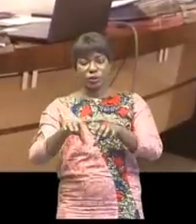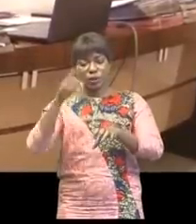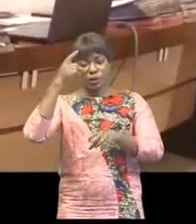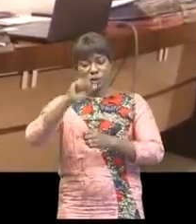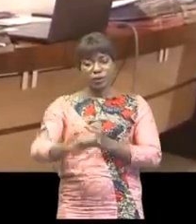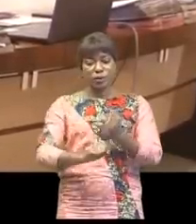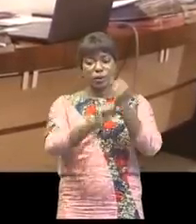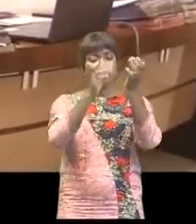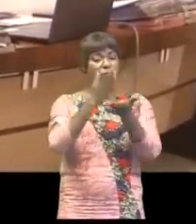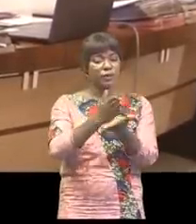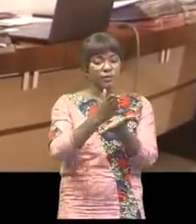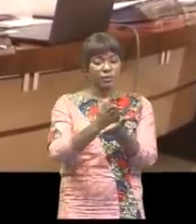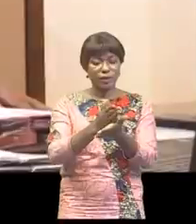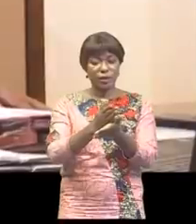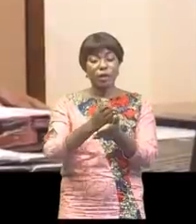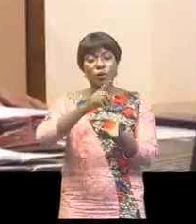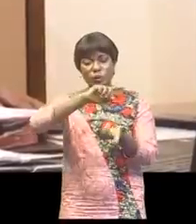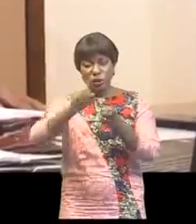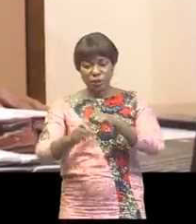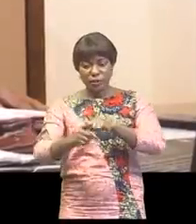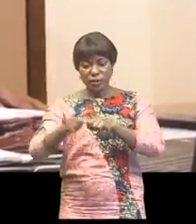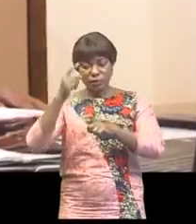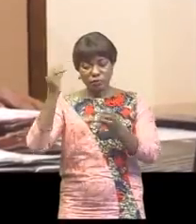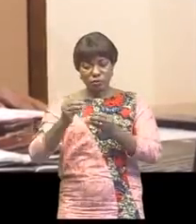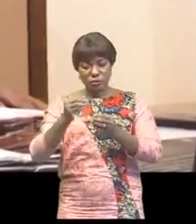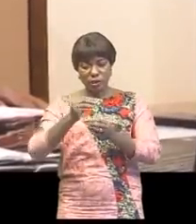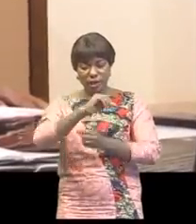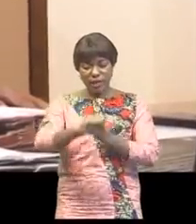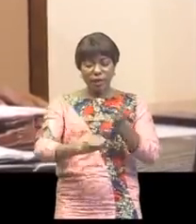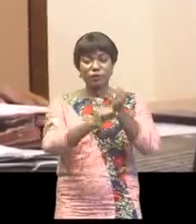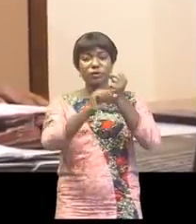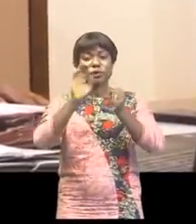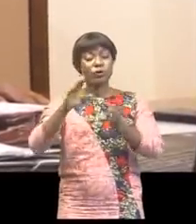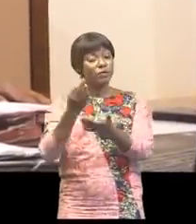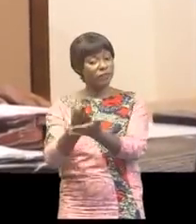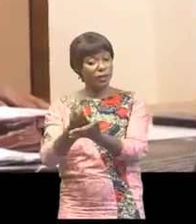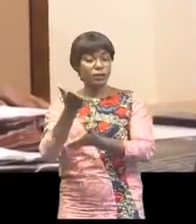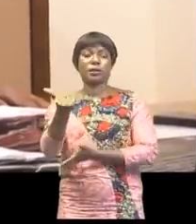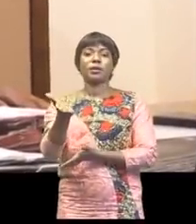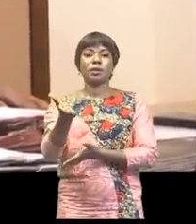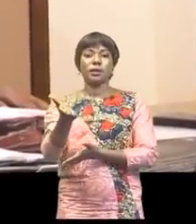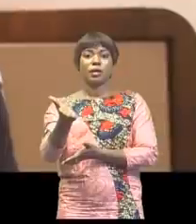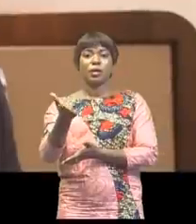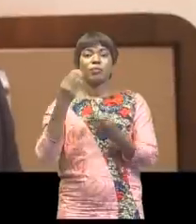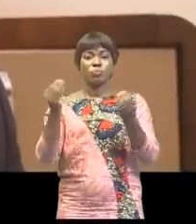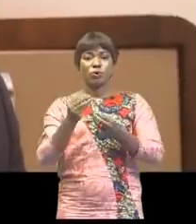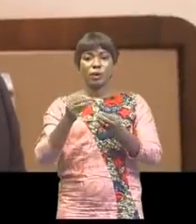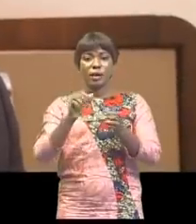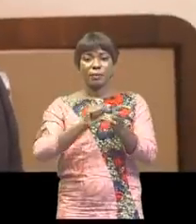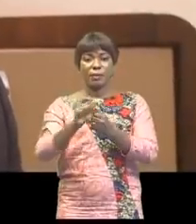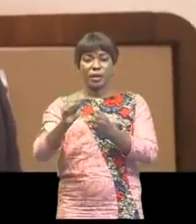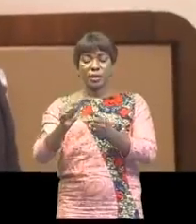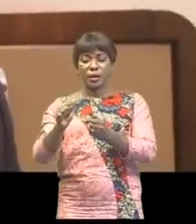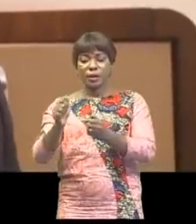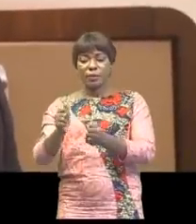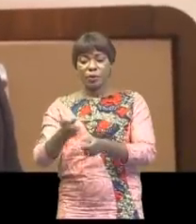au secteur privé, la réforme vient renforcer son autonomie financière, notamment par la location budgétaire,